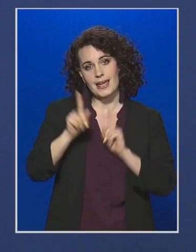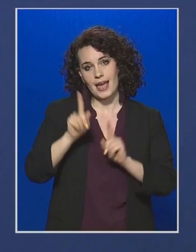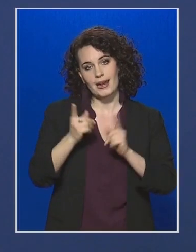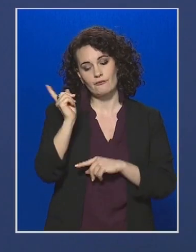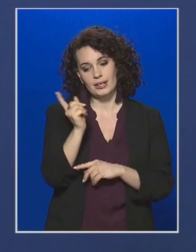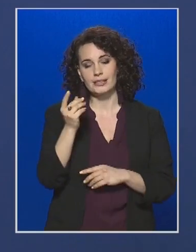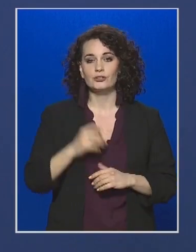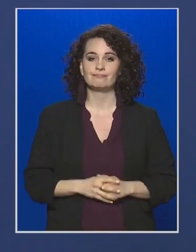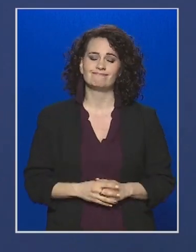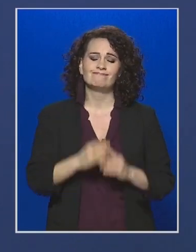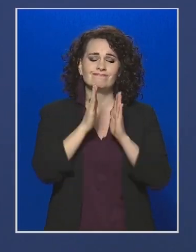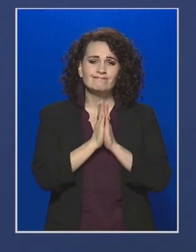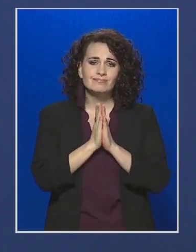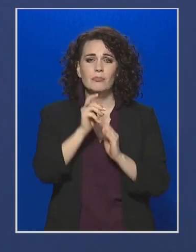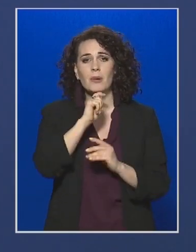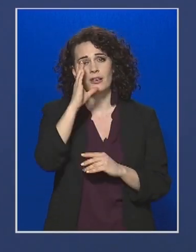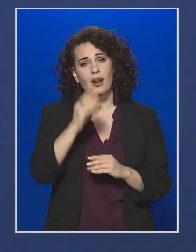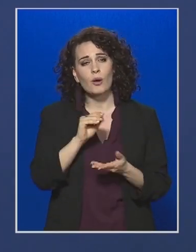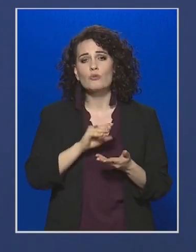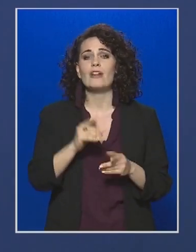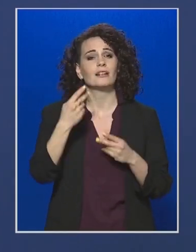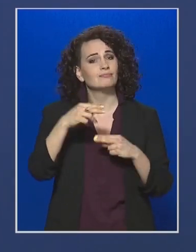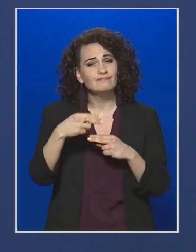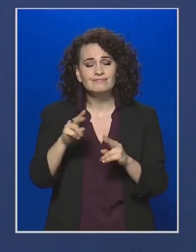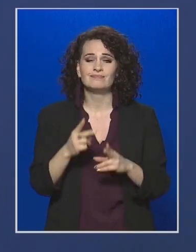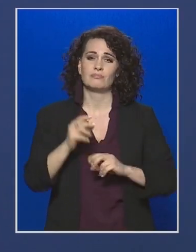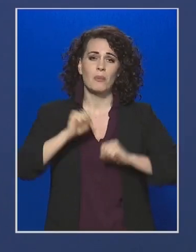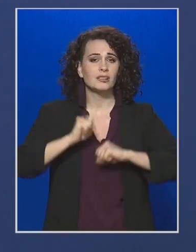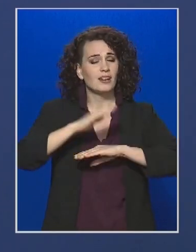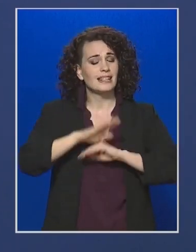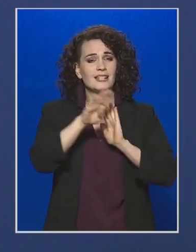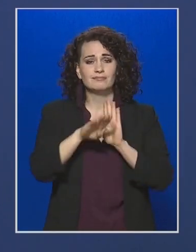magyar lakosságot, hogy a kiárási korlátozással kapcsolatos magatartási szabályokat tartsák be.